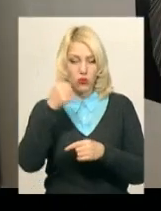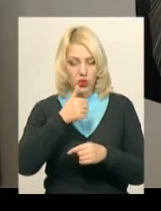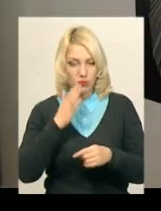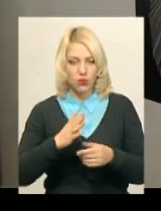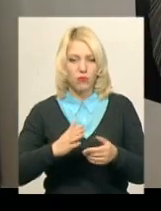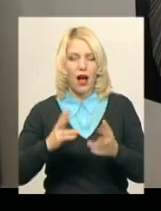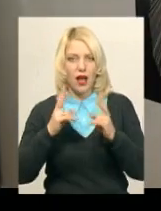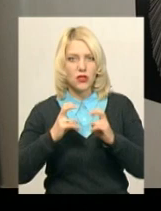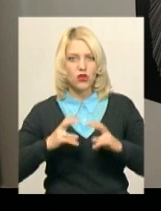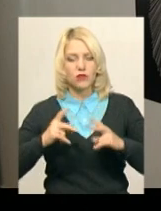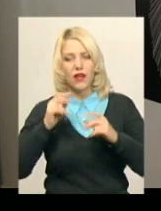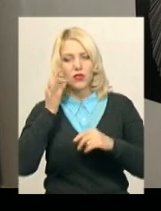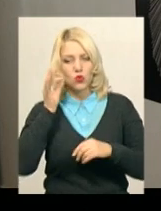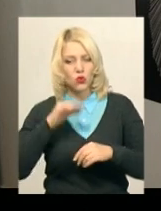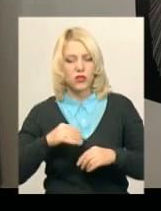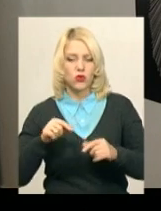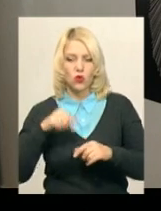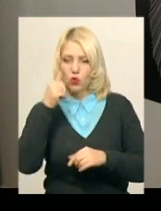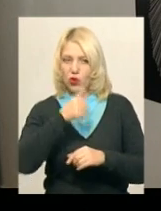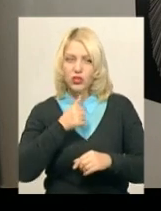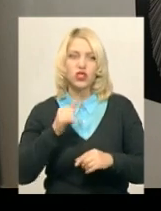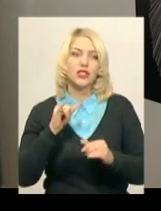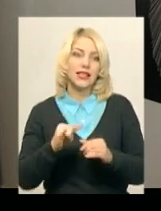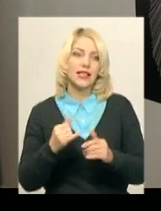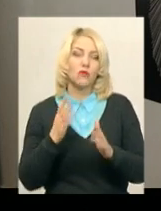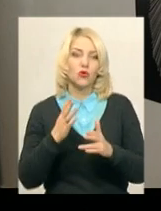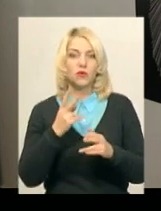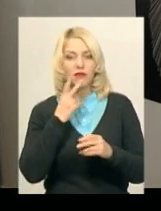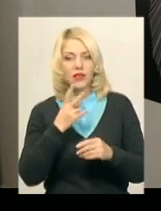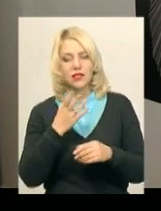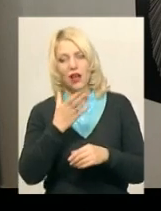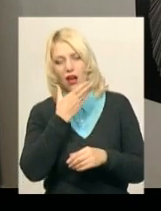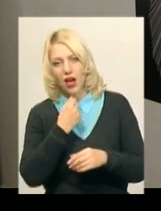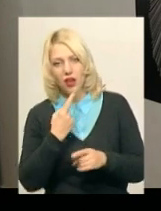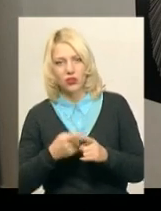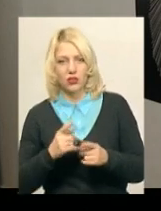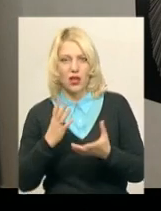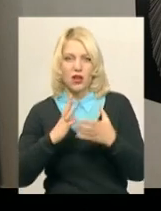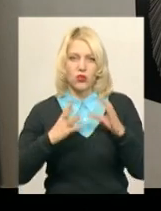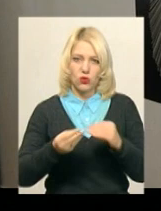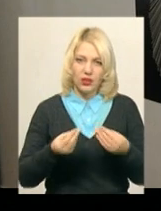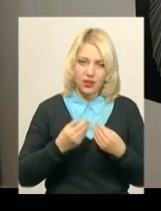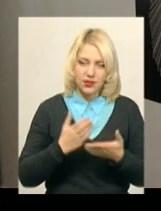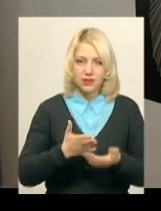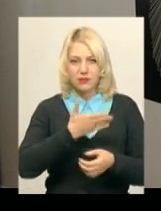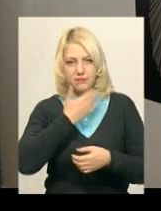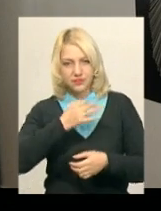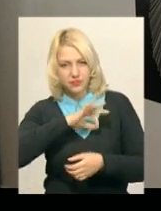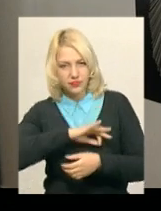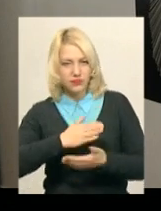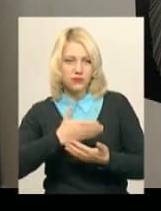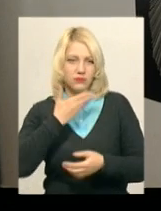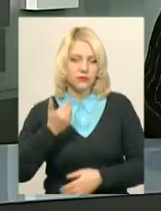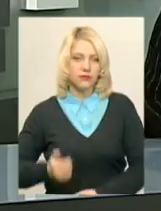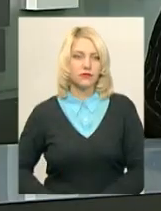цьогорічний і будемо планувати вже, чи це дійсно гарно пішло, чи були результати такі, як ми очікуємо від провадження акцій.